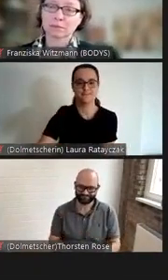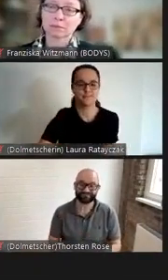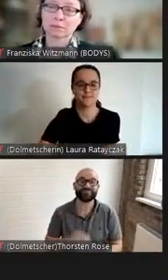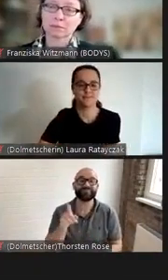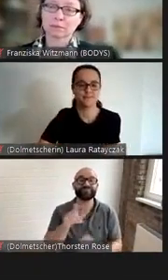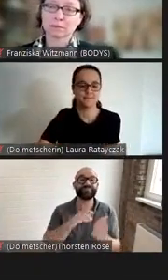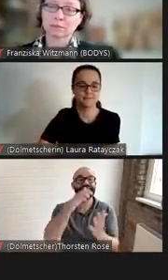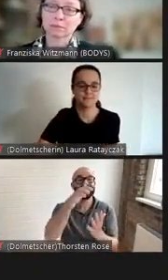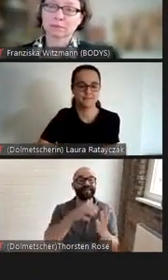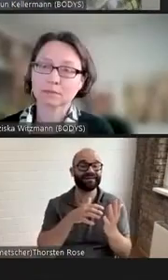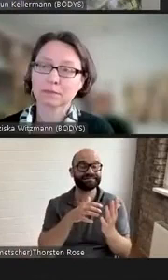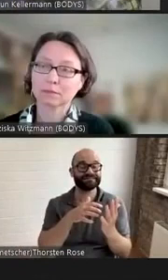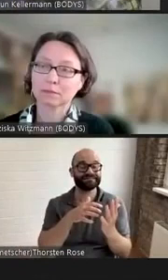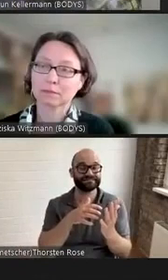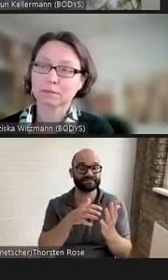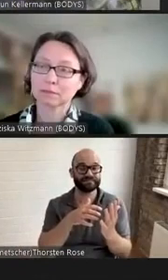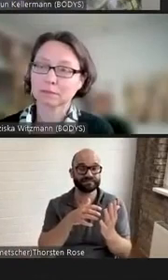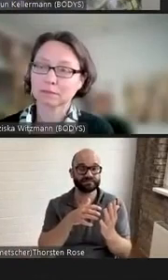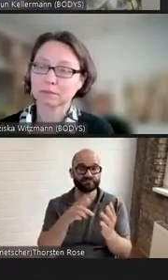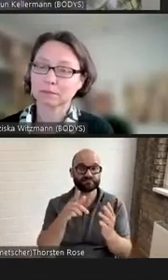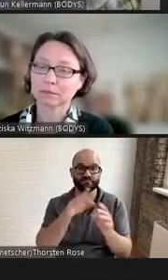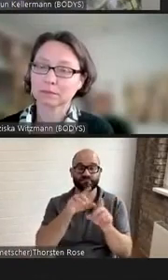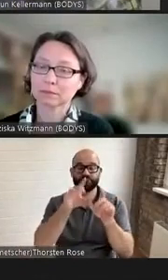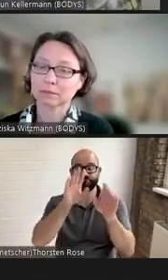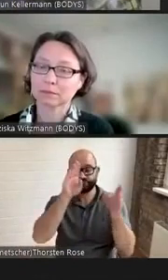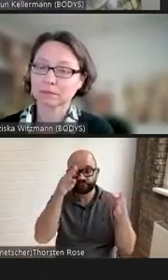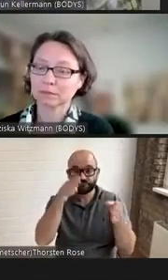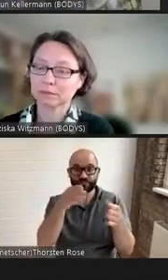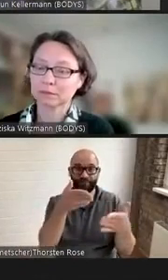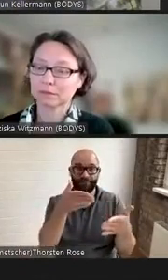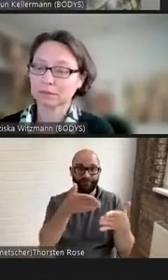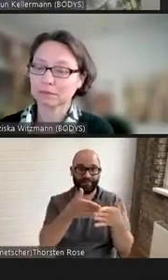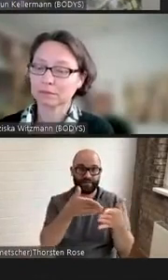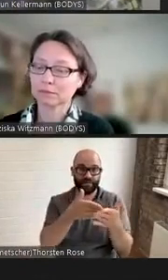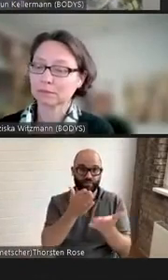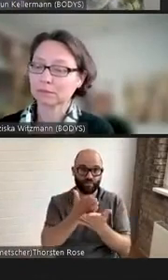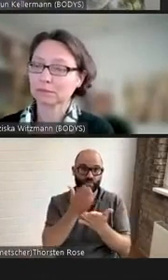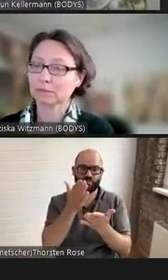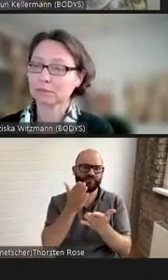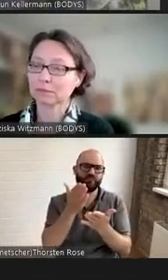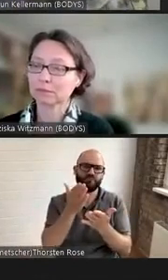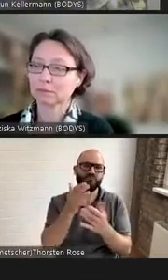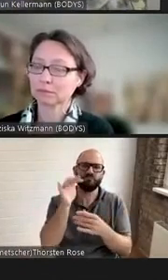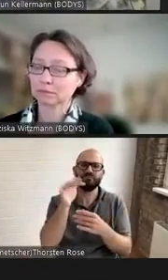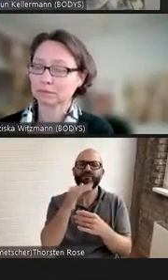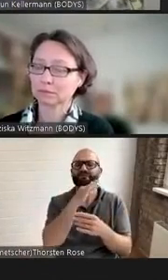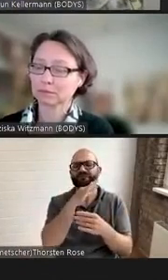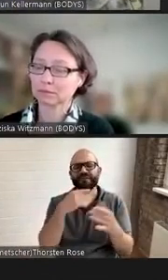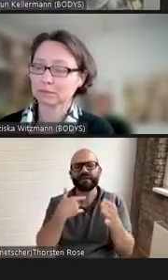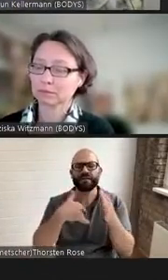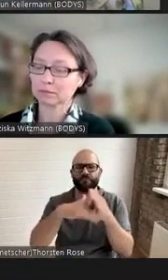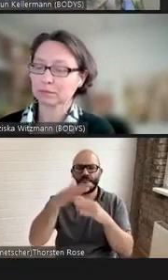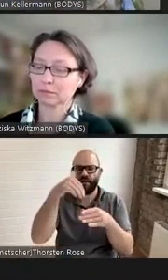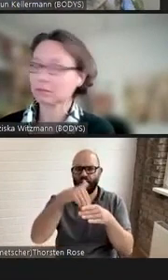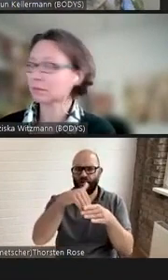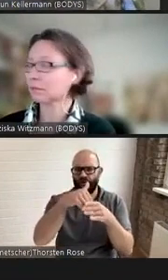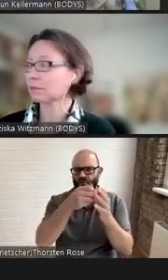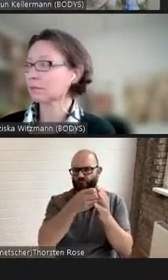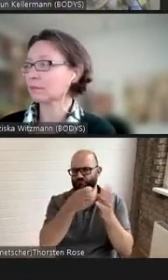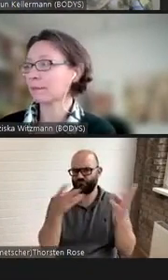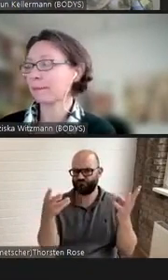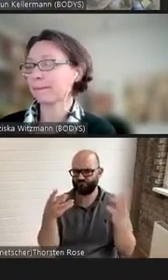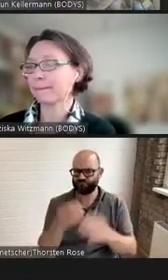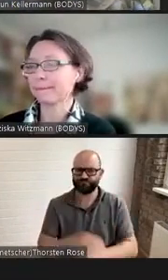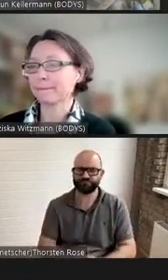nicht nur über Behinderung spricht sondern über etliche Dinge mehr Behinderung zeigt sich